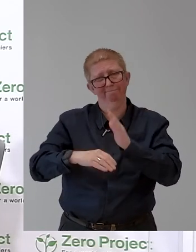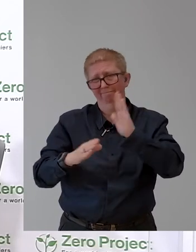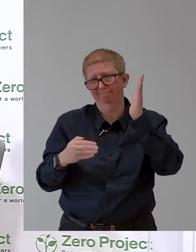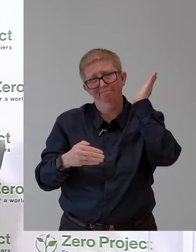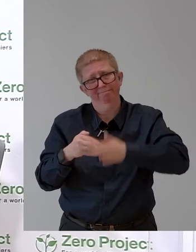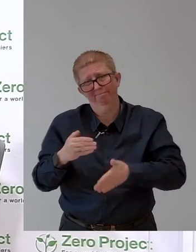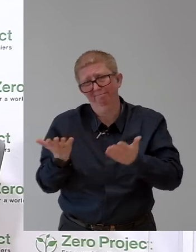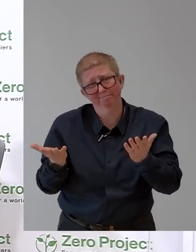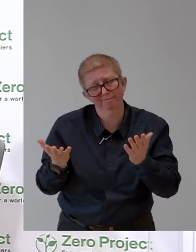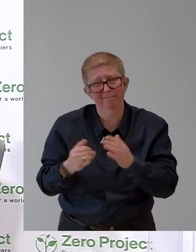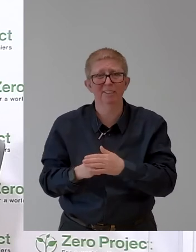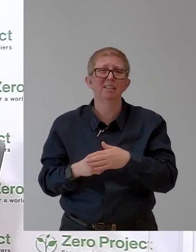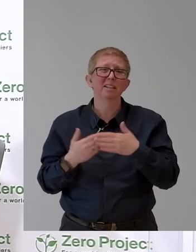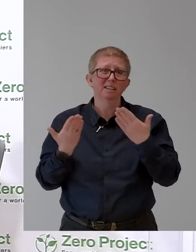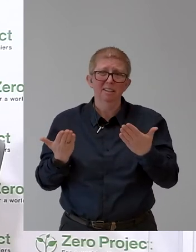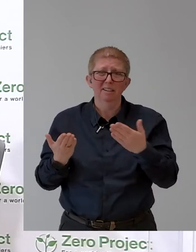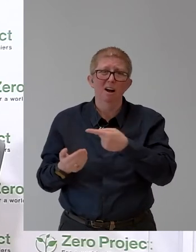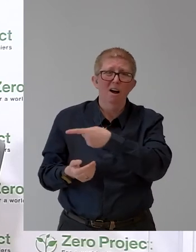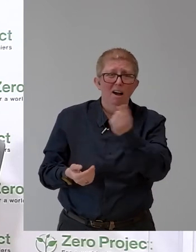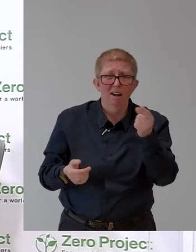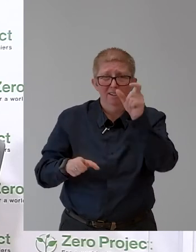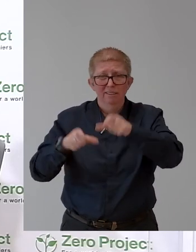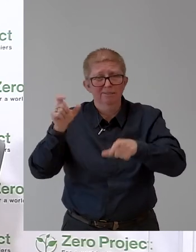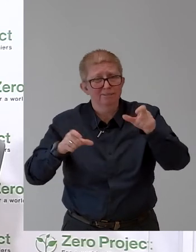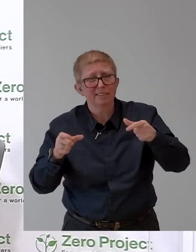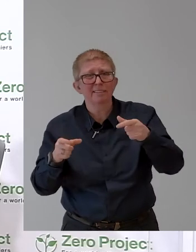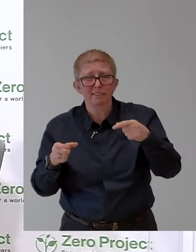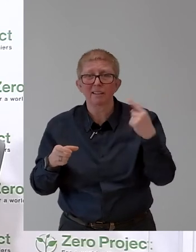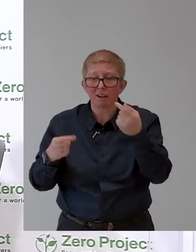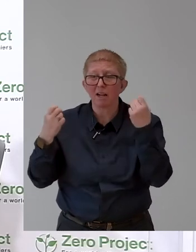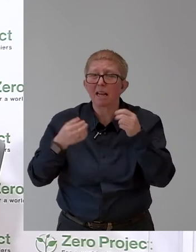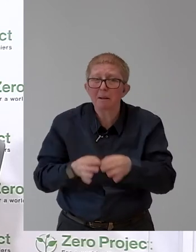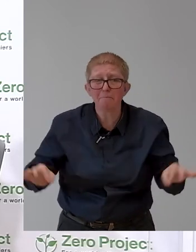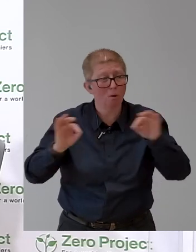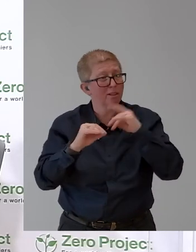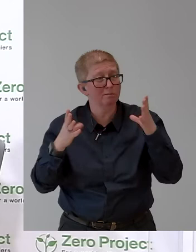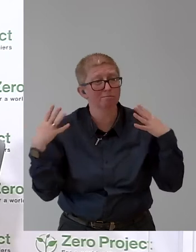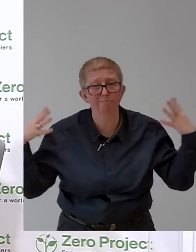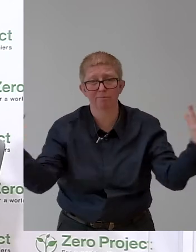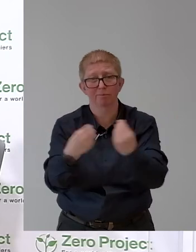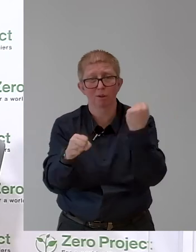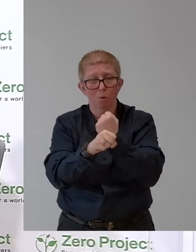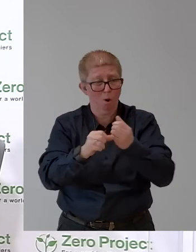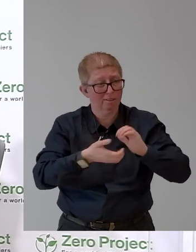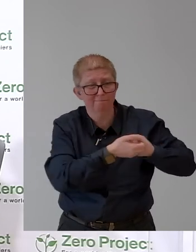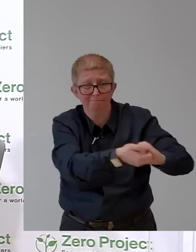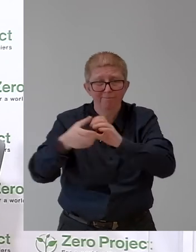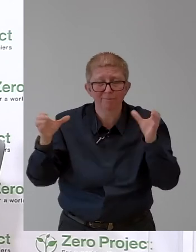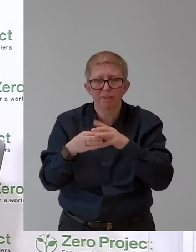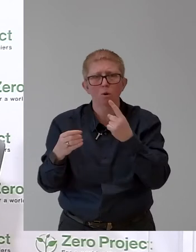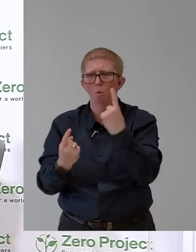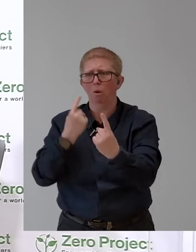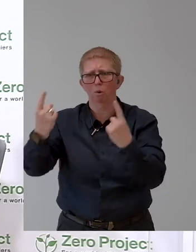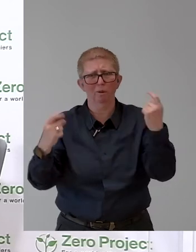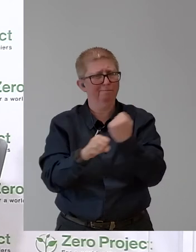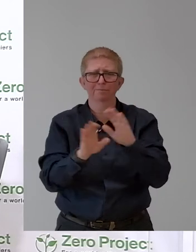gefordert, nicht nur einzelne Institutionen. Ich glaube, Frau Steger, herzlichen Dank für diesen abschließenden Appell. Und auch